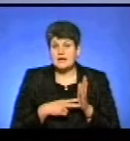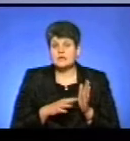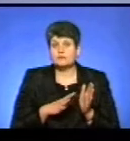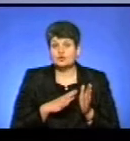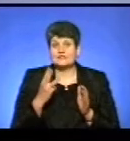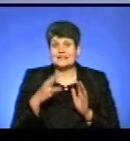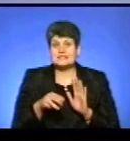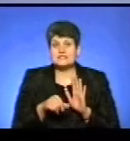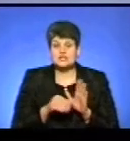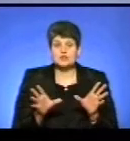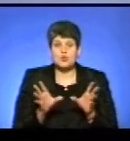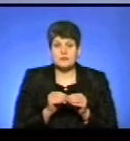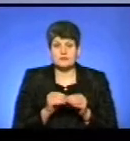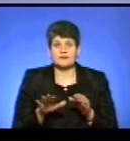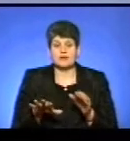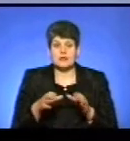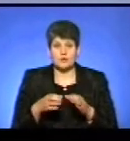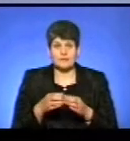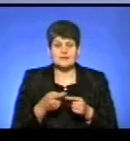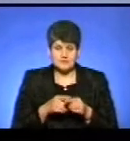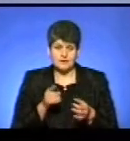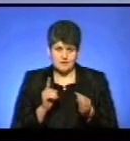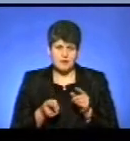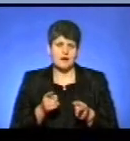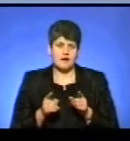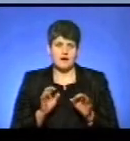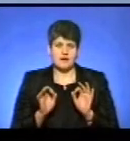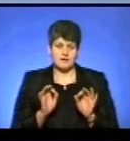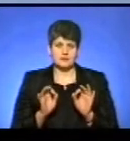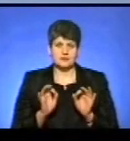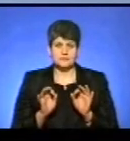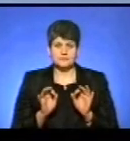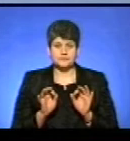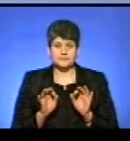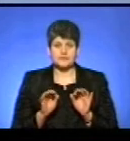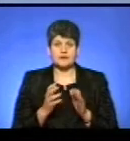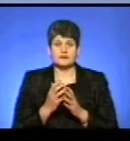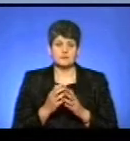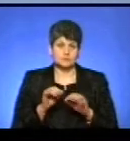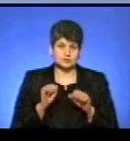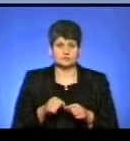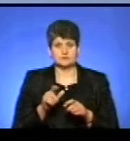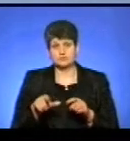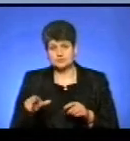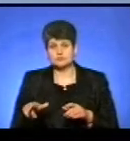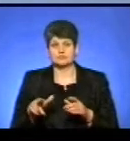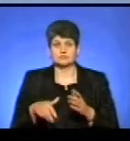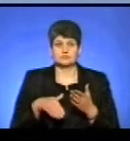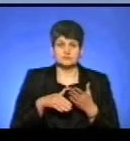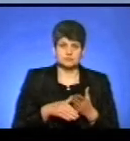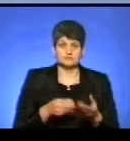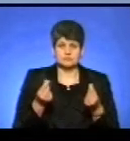36 об'єднаних територіальних громад. Це реально адекватні, з врахуванням, це мається на вазі кадрово потенцивалу, людського ресурсу, субвенцій